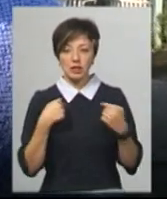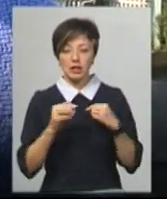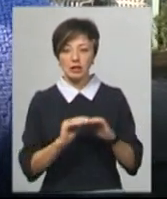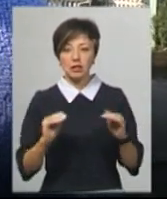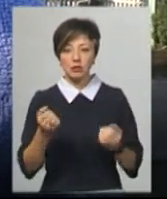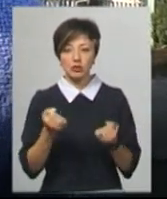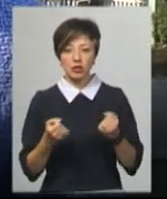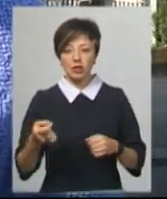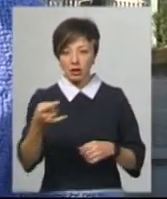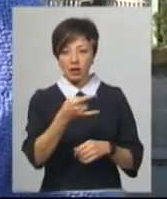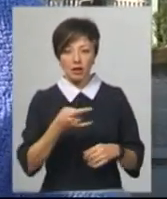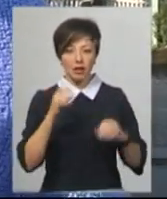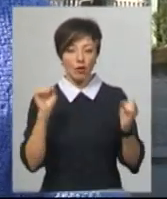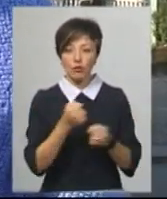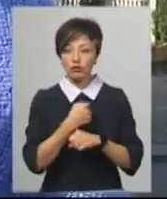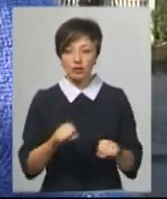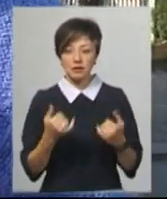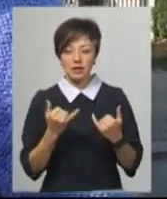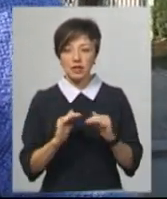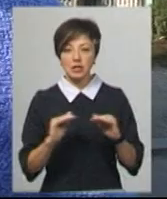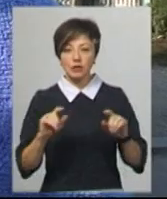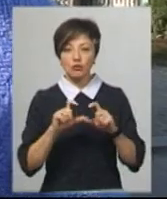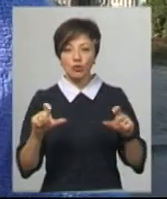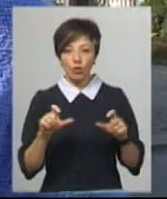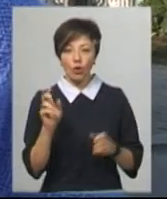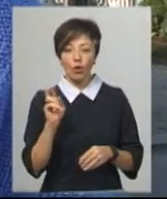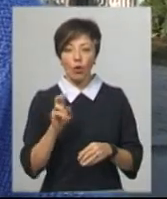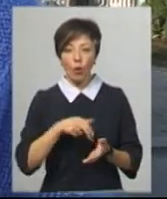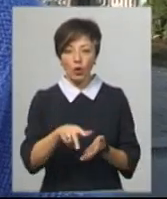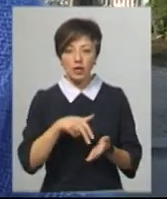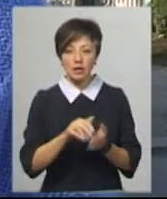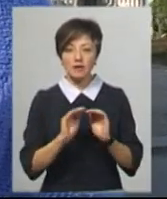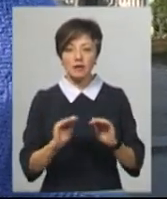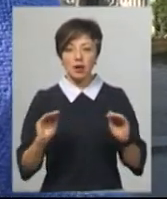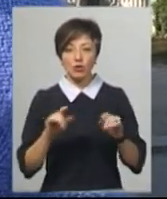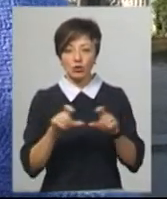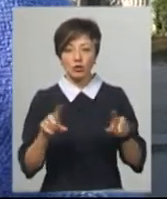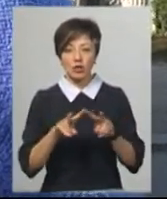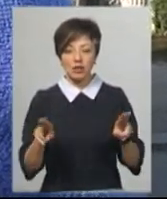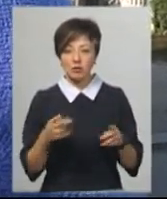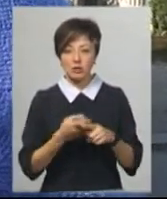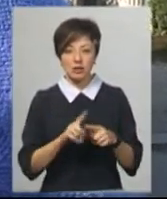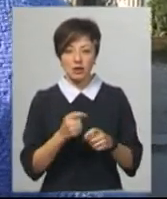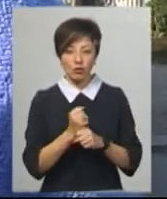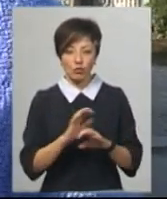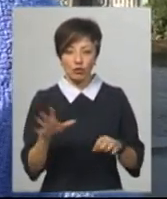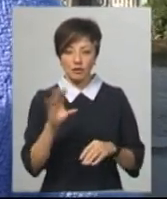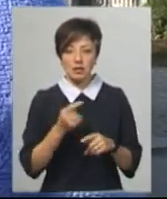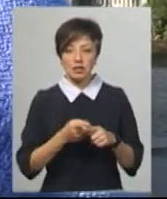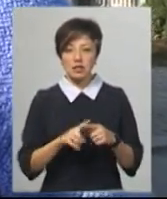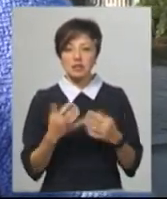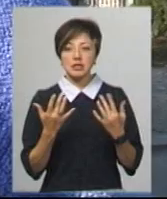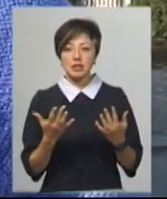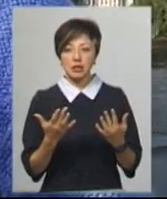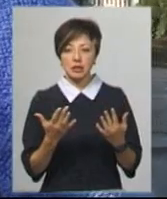машиною не можна проїхати. Ти що, зараз дітям в школу ходити і в садочок так само. Це ж не робота цього все. І скільки